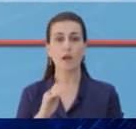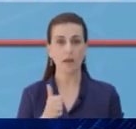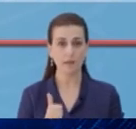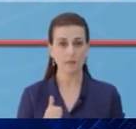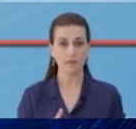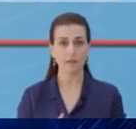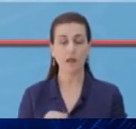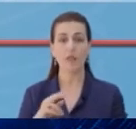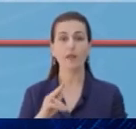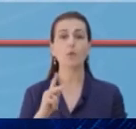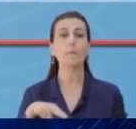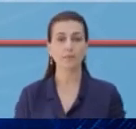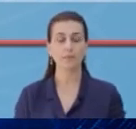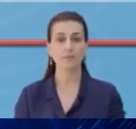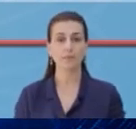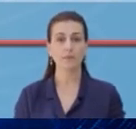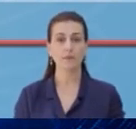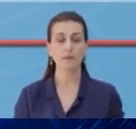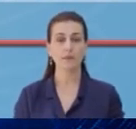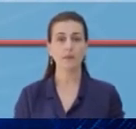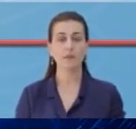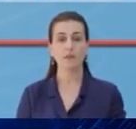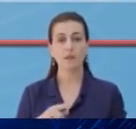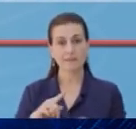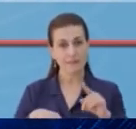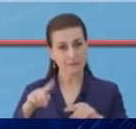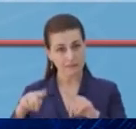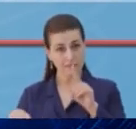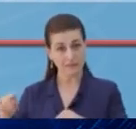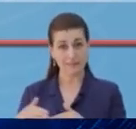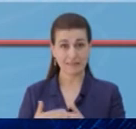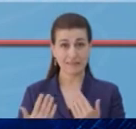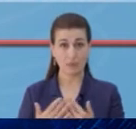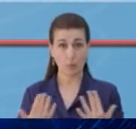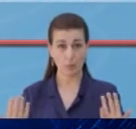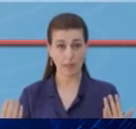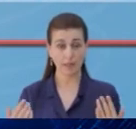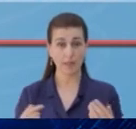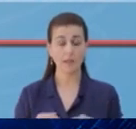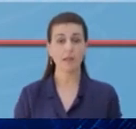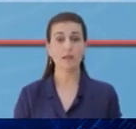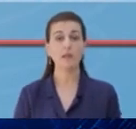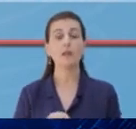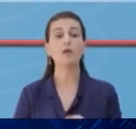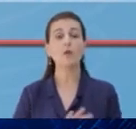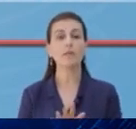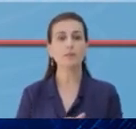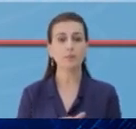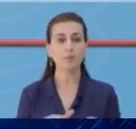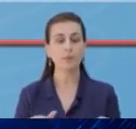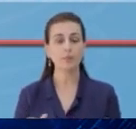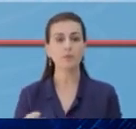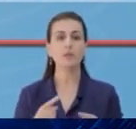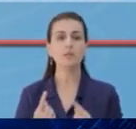Has dhe Kurbin. Pamërsisht luhatjeve të të dënave ditore dhe zbulimit të mbartësve apo të sëmurve,